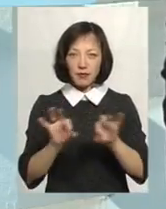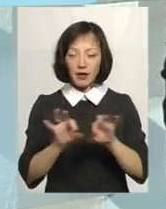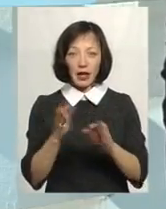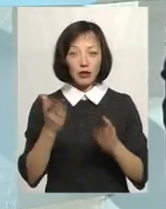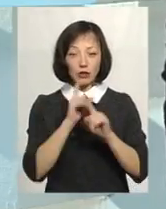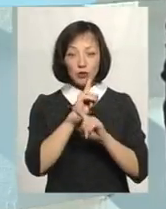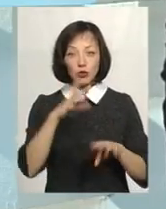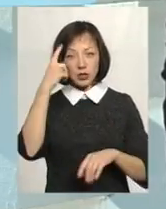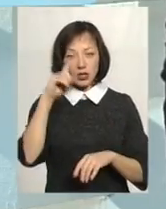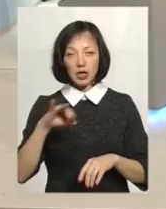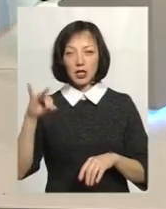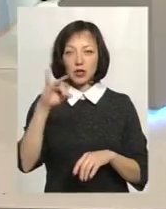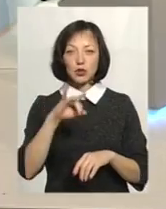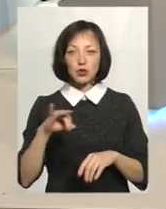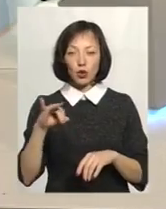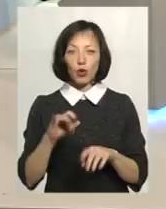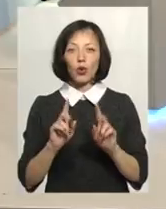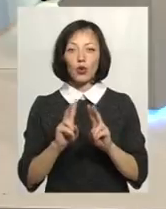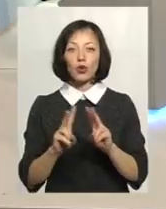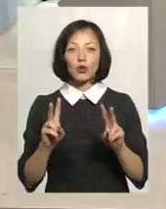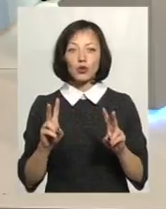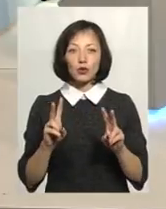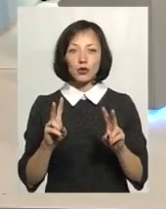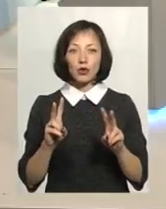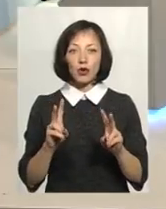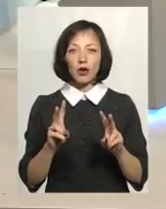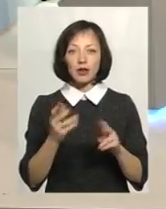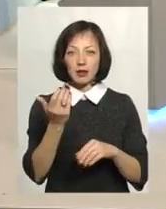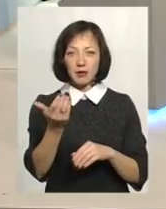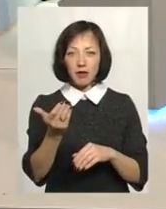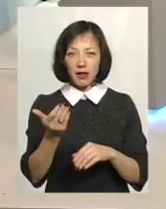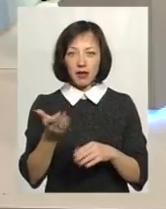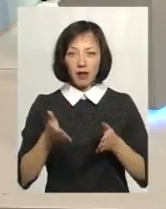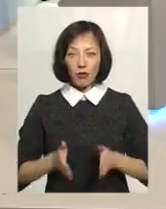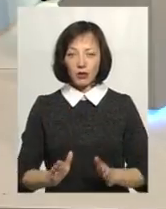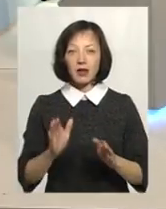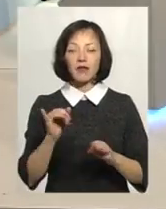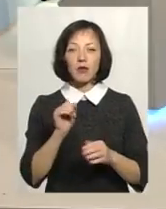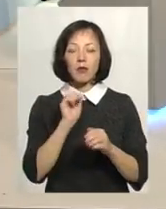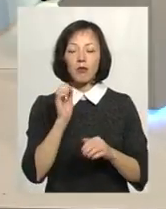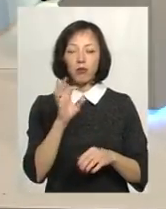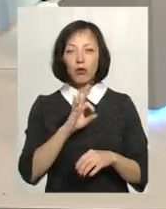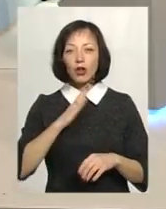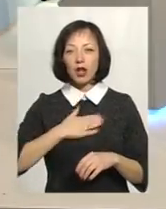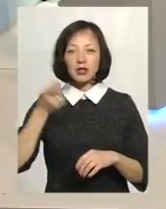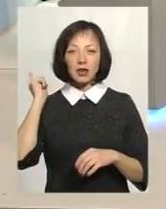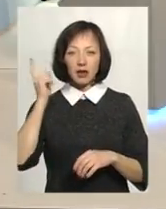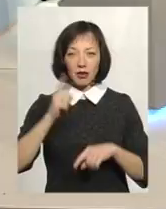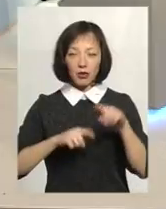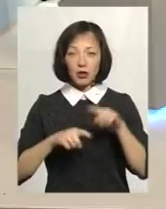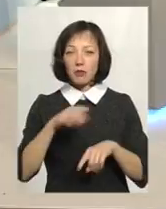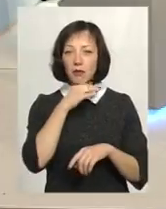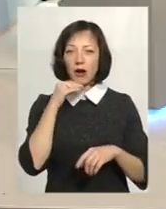будеш знати історії, хто пустив тебе світ широкий і про наших дідів, прадідів, тому що багато людей